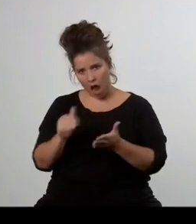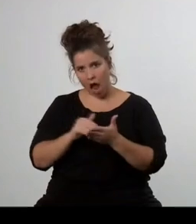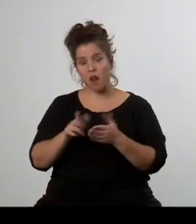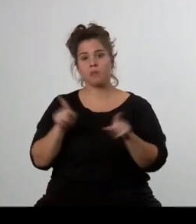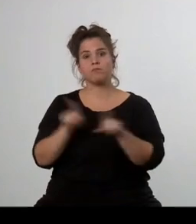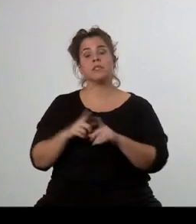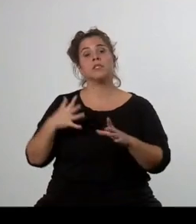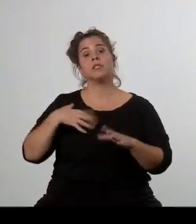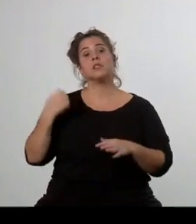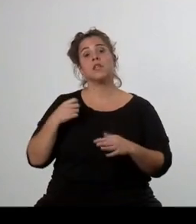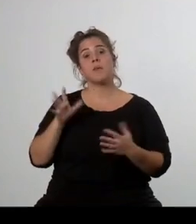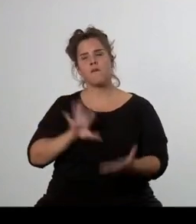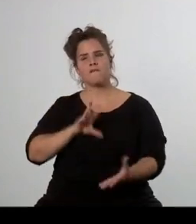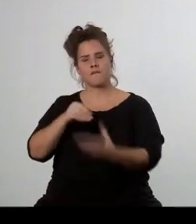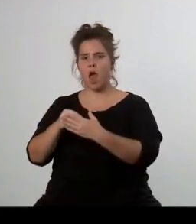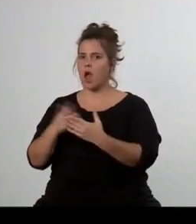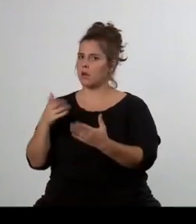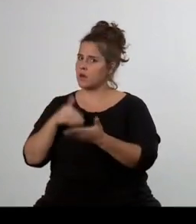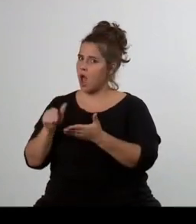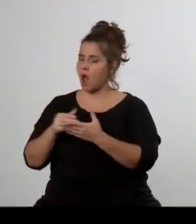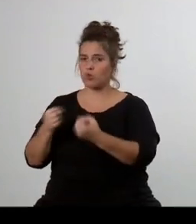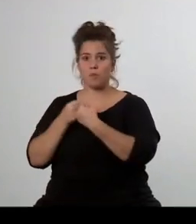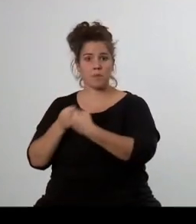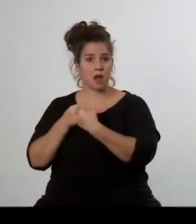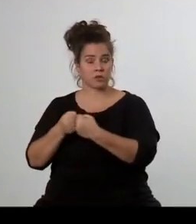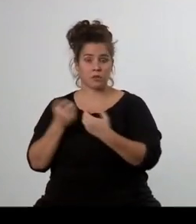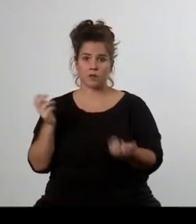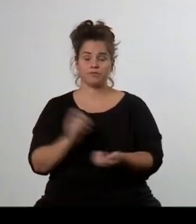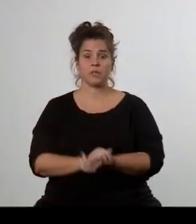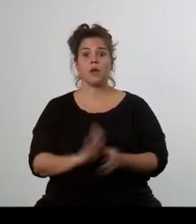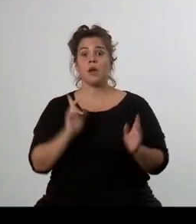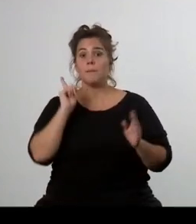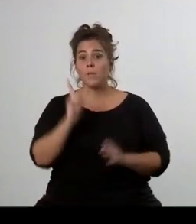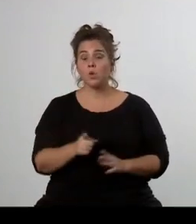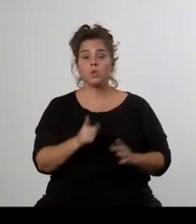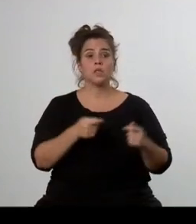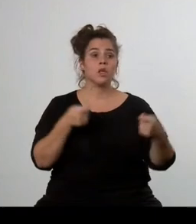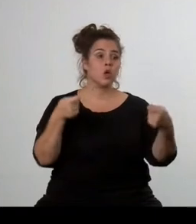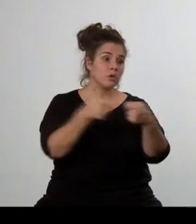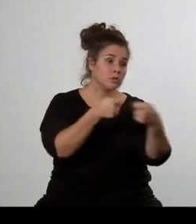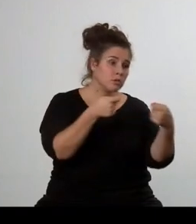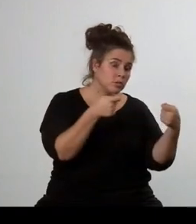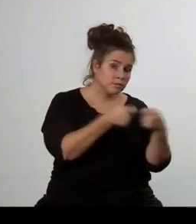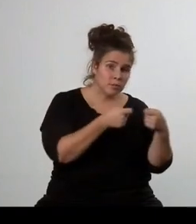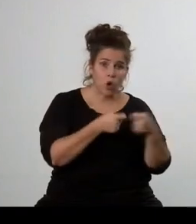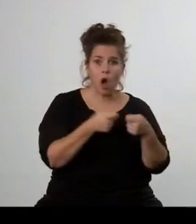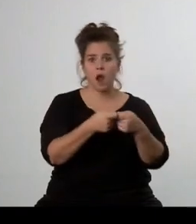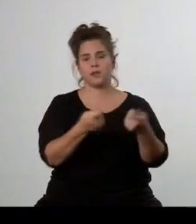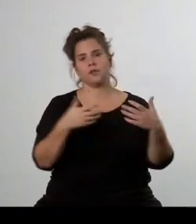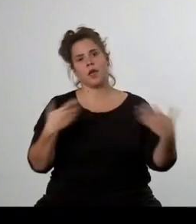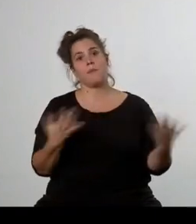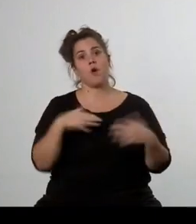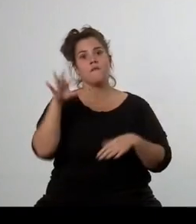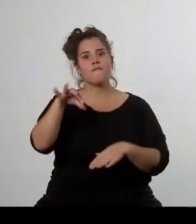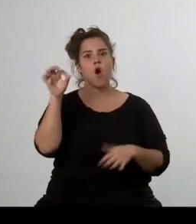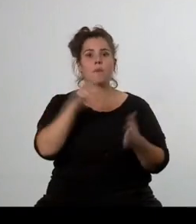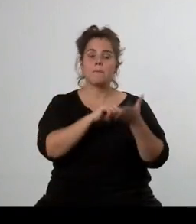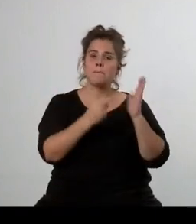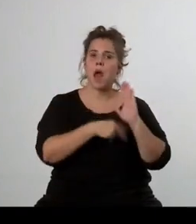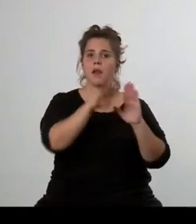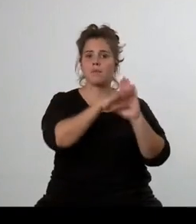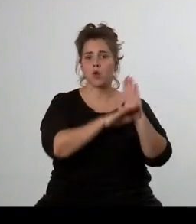vyhledáváme. A nemusí to být nutně spolupráce koaliční a volební, ale musí to být spolupráce faktická.